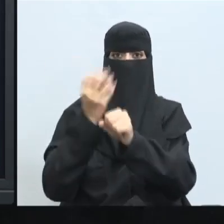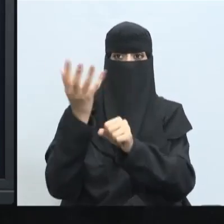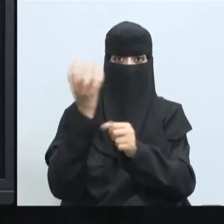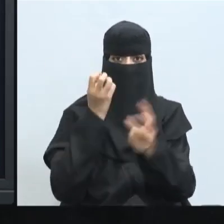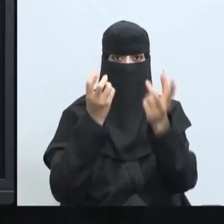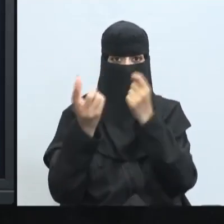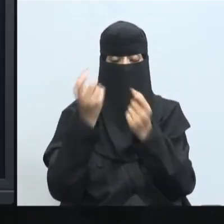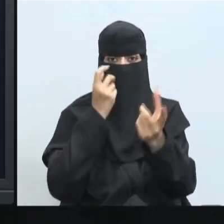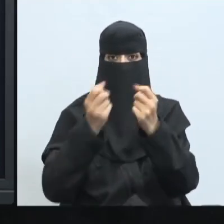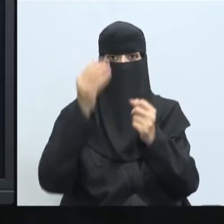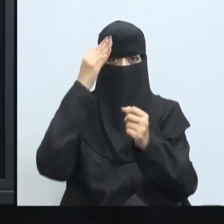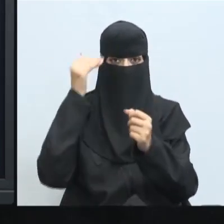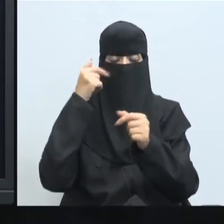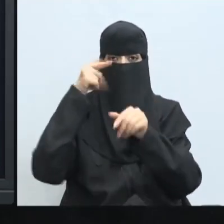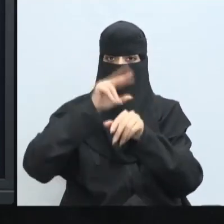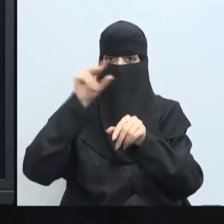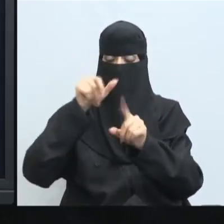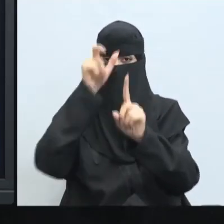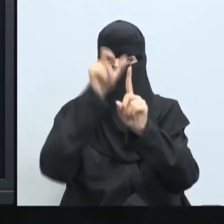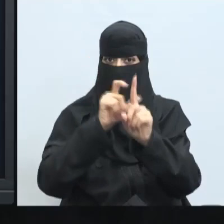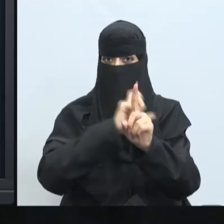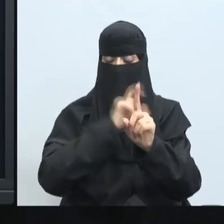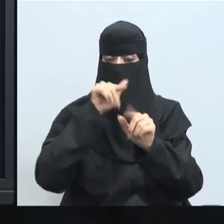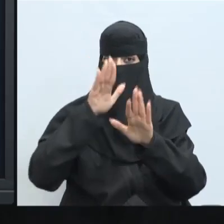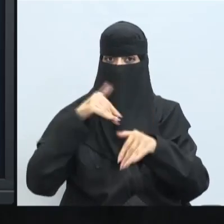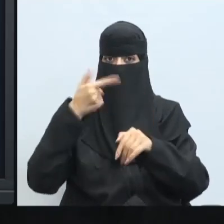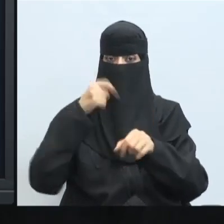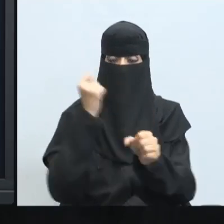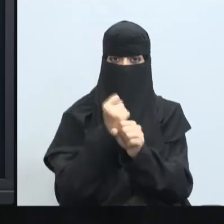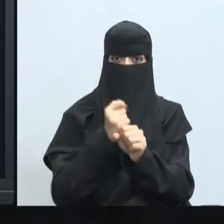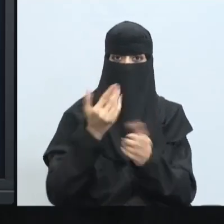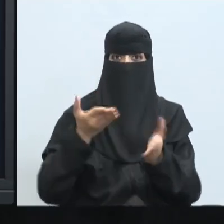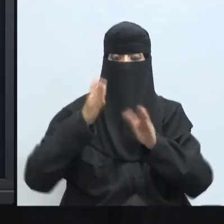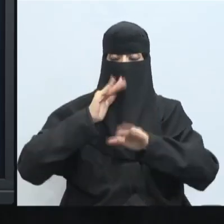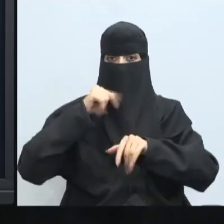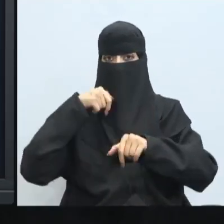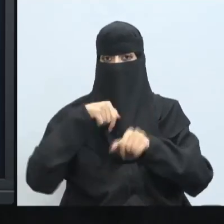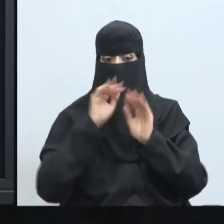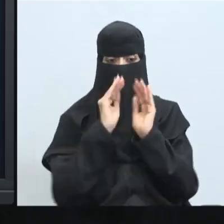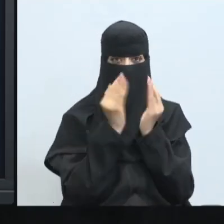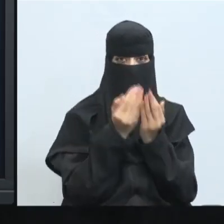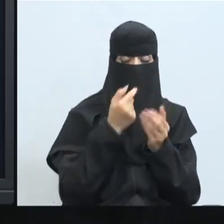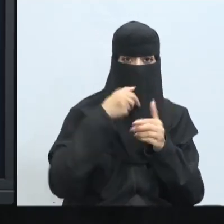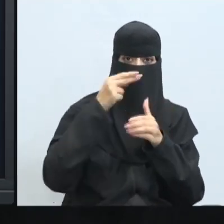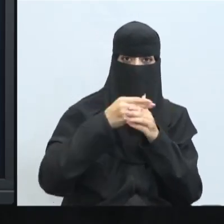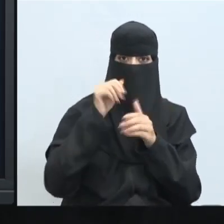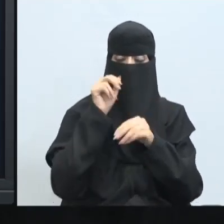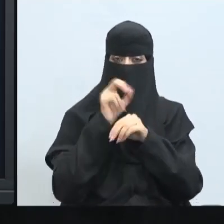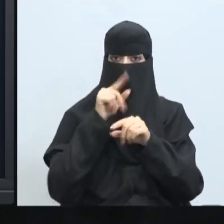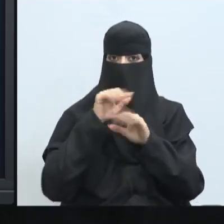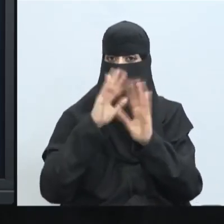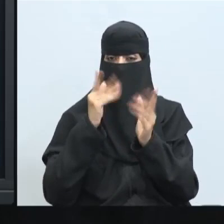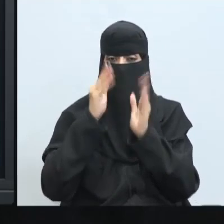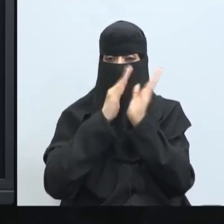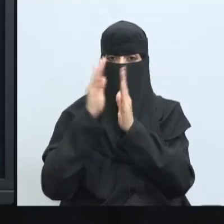كذلك الطالب حينما يكون لديه أكثر من مهمة مثلا في الفصل الدراسي لجميع